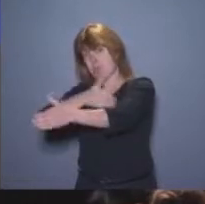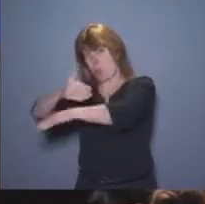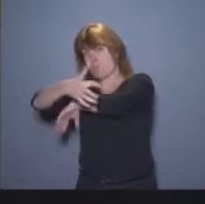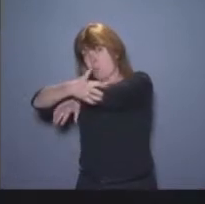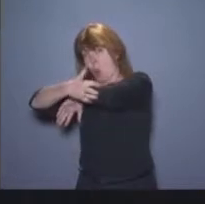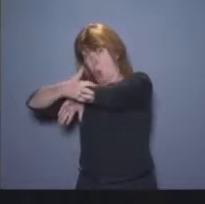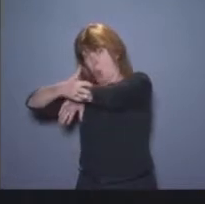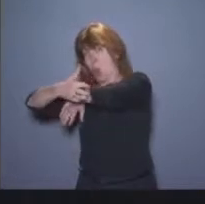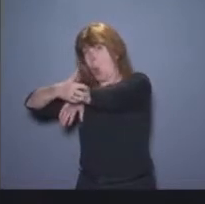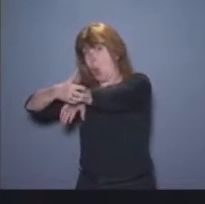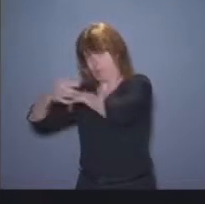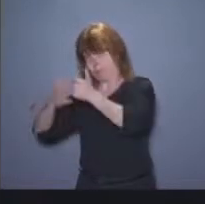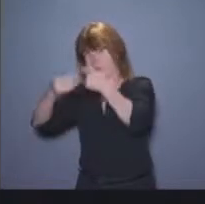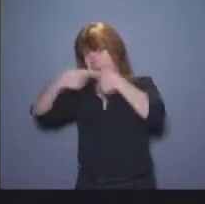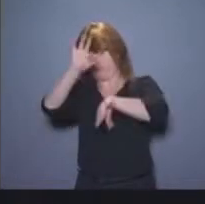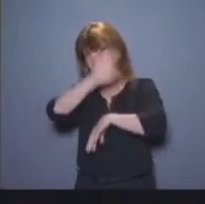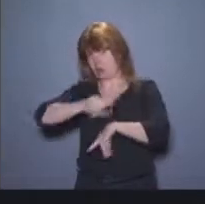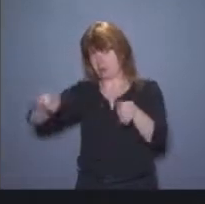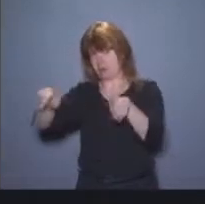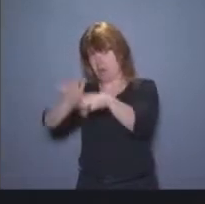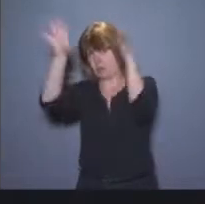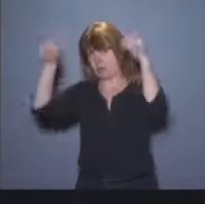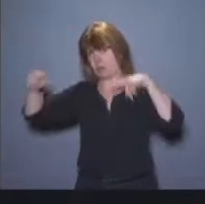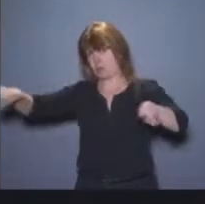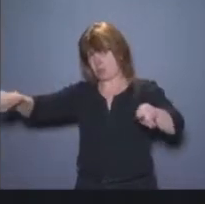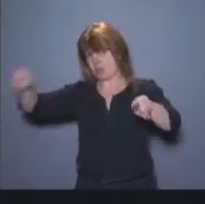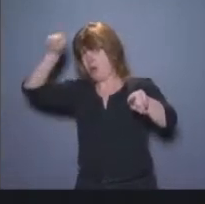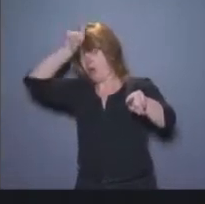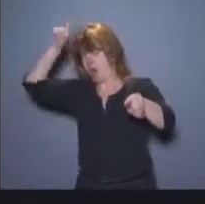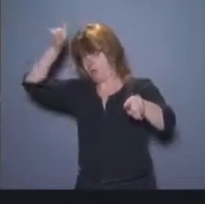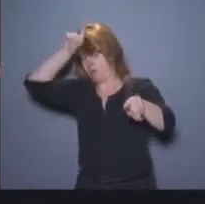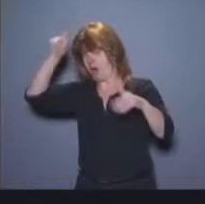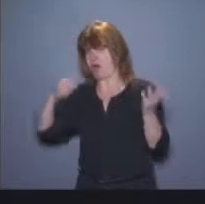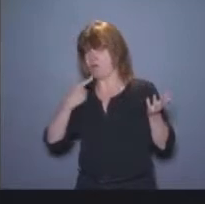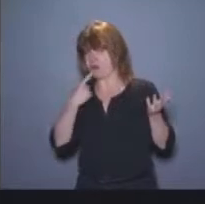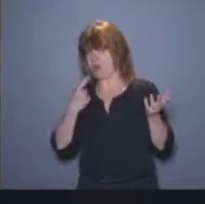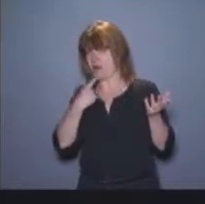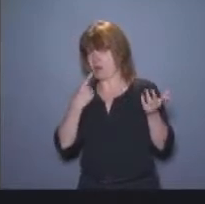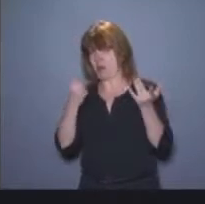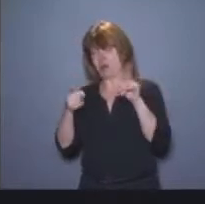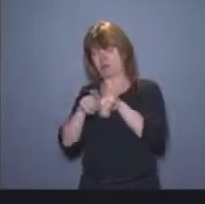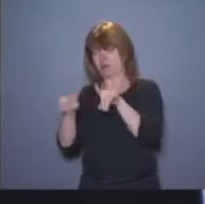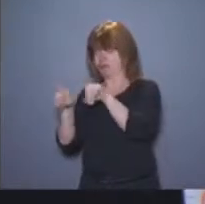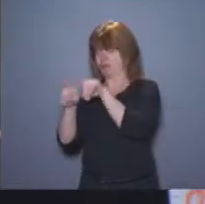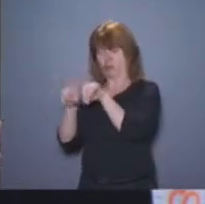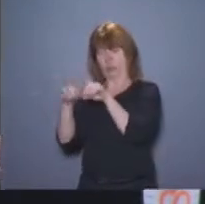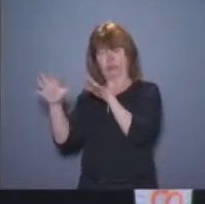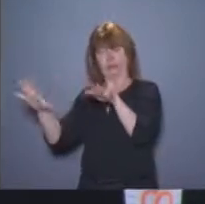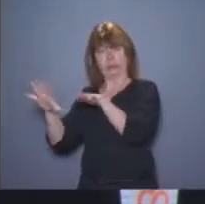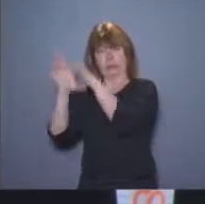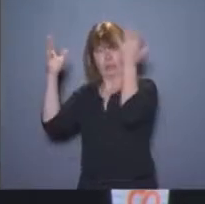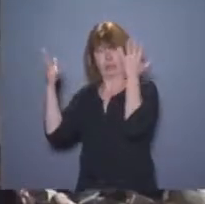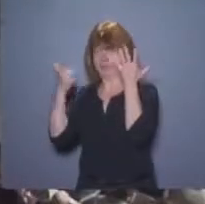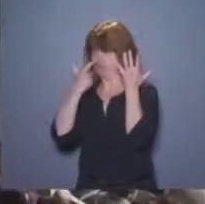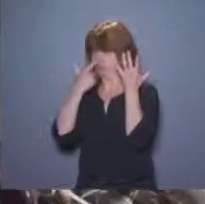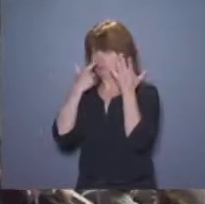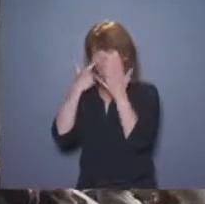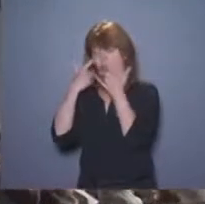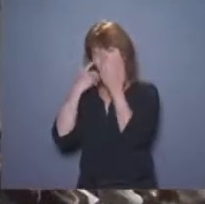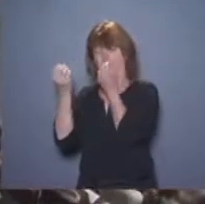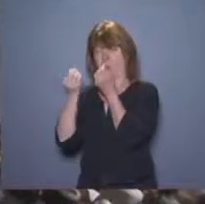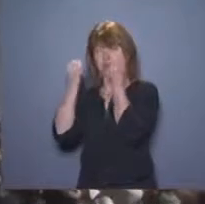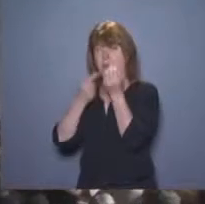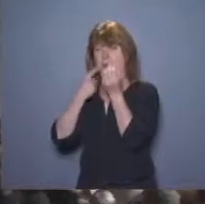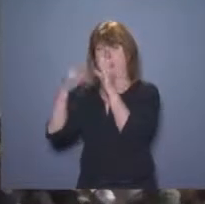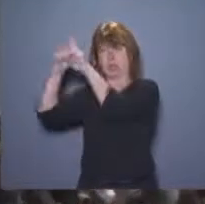il y aussi une gauche, et il y a aussi 9 millions de pauvres, ils sont même 13 millions, et ceux-là, ils sont plus proches de nous que n'importe qui d'autre. Par conséquent, le point